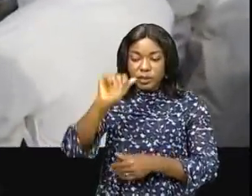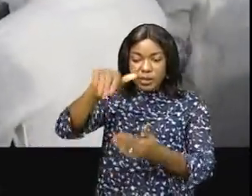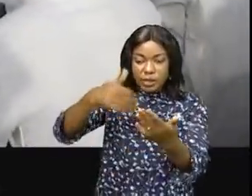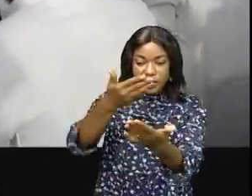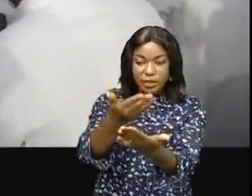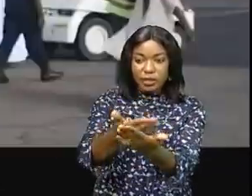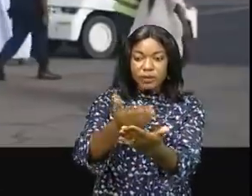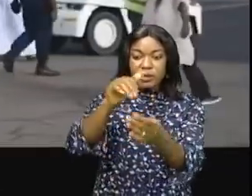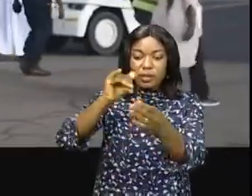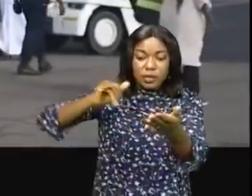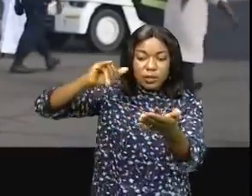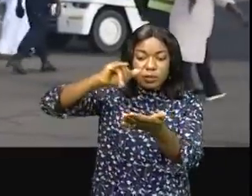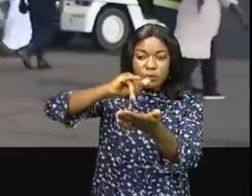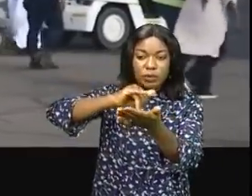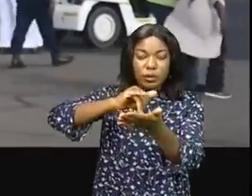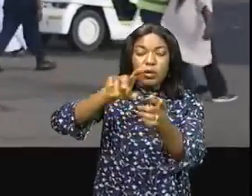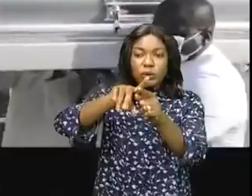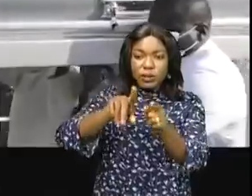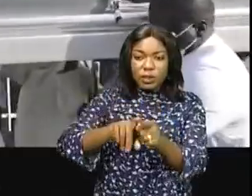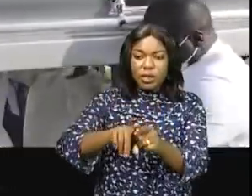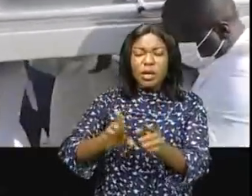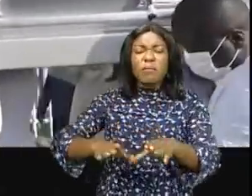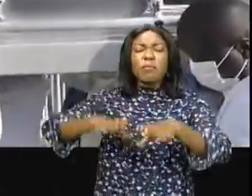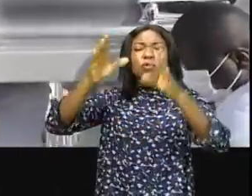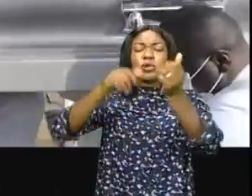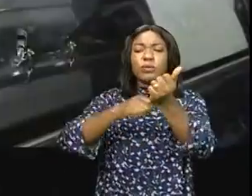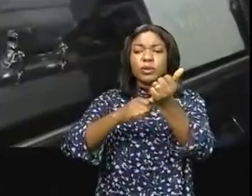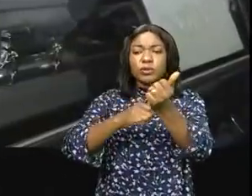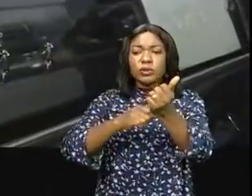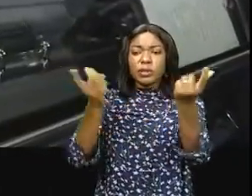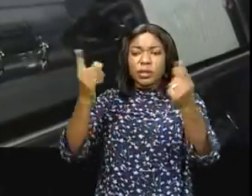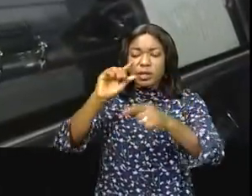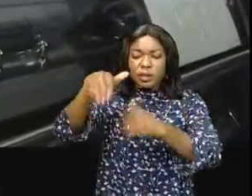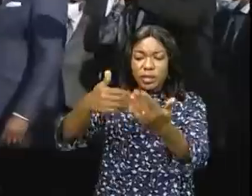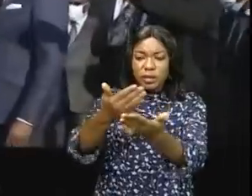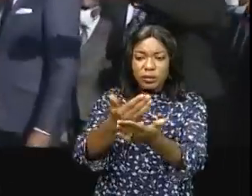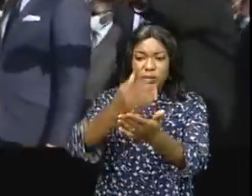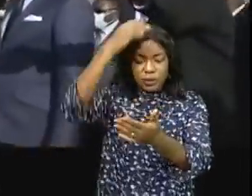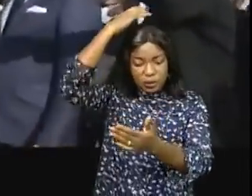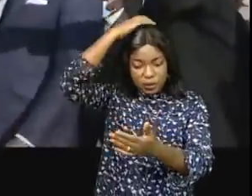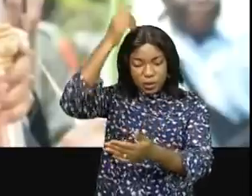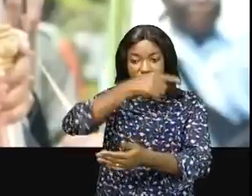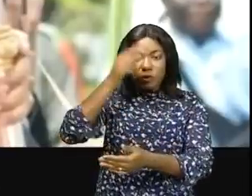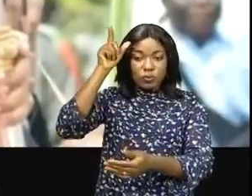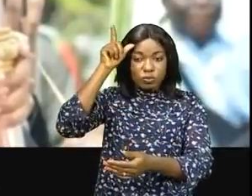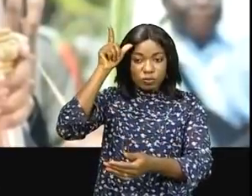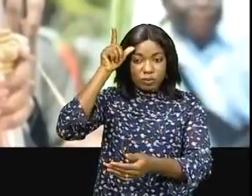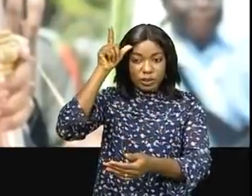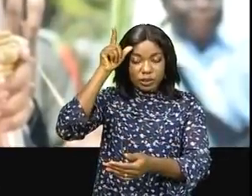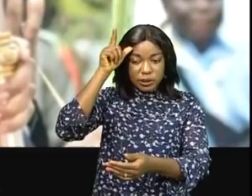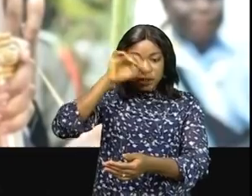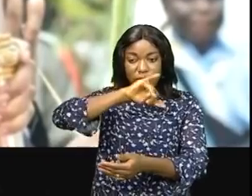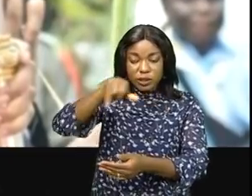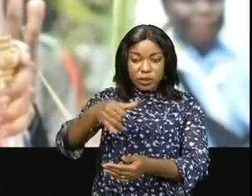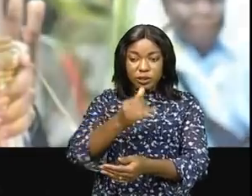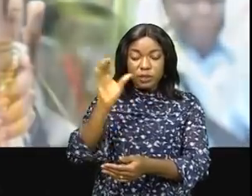international de la Loano. La consternation était totale à l'arrivée du corps de feu l'archevêque métropolitain de Lubumbashi, Mgr Jean-Pierre